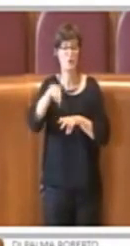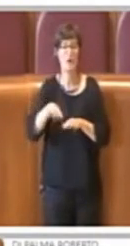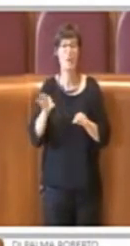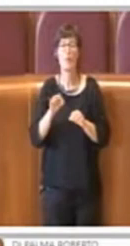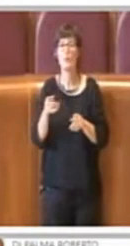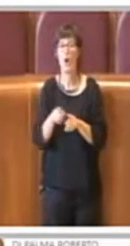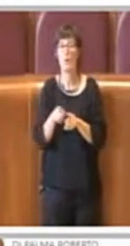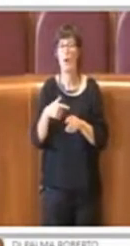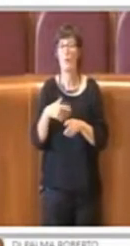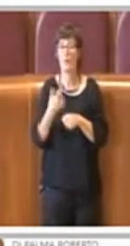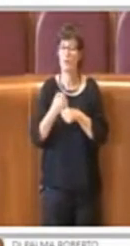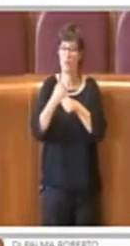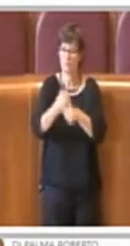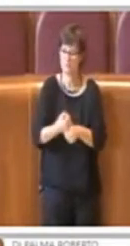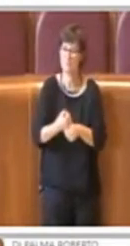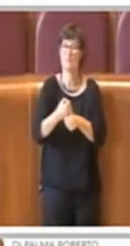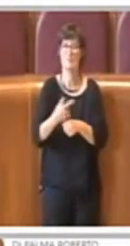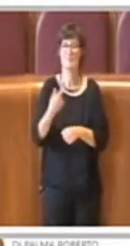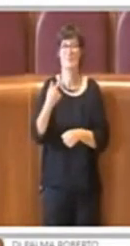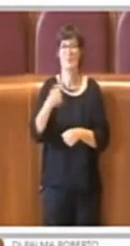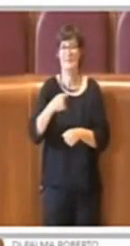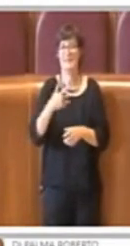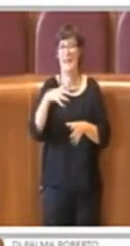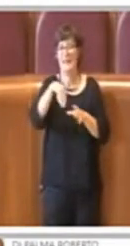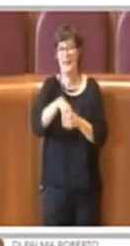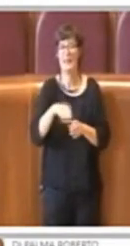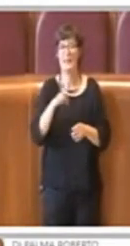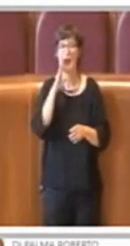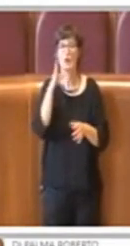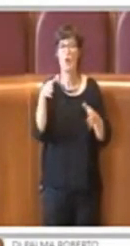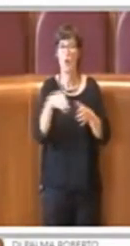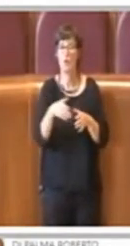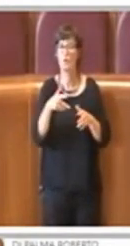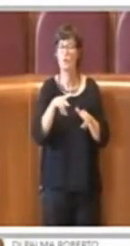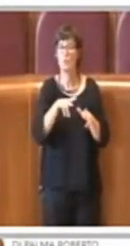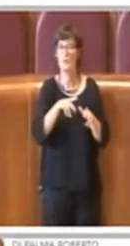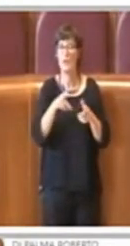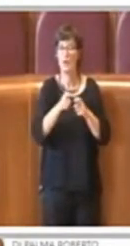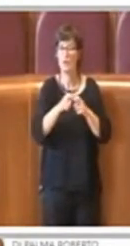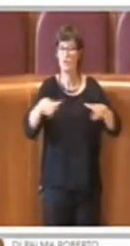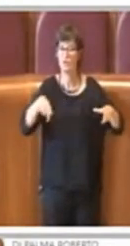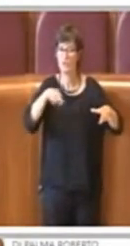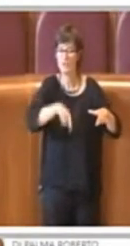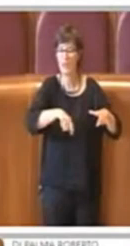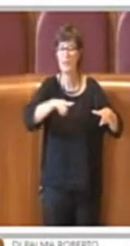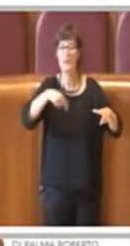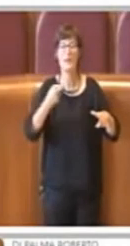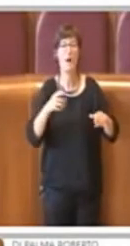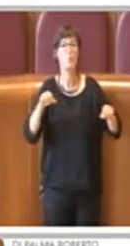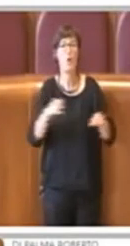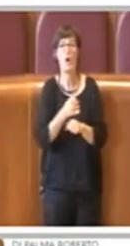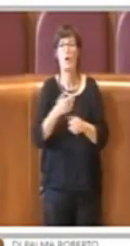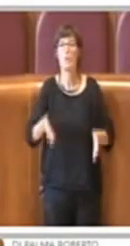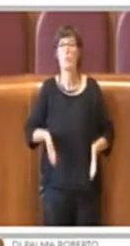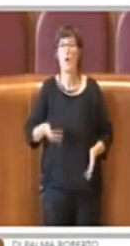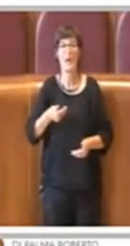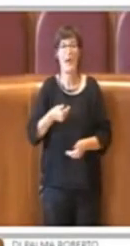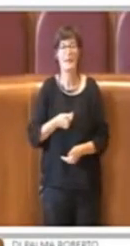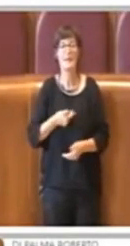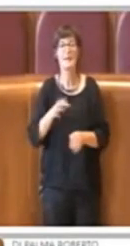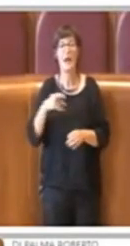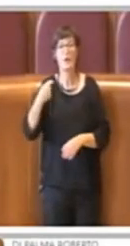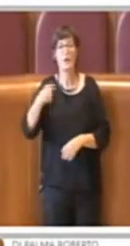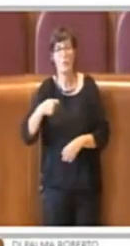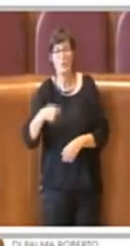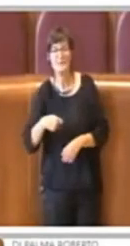cittadina, di fatto non può poi candidarsi al ruolo di Presidente della consulta cittadina. Quindi mettiamo un limite di incompatibilità